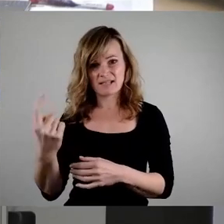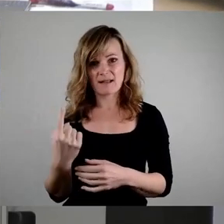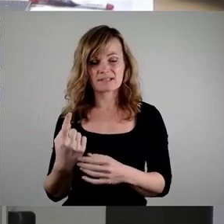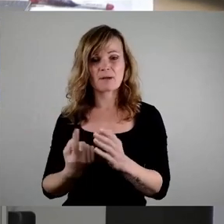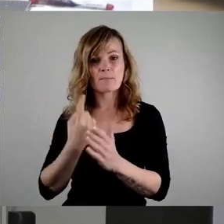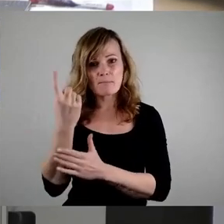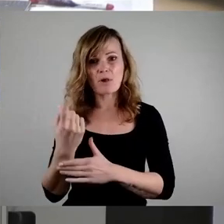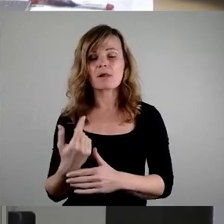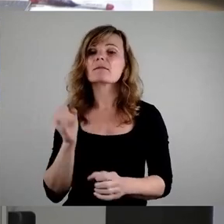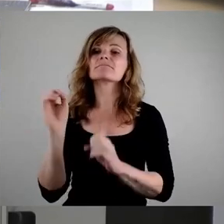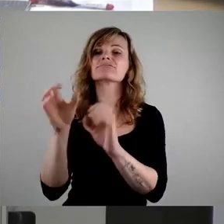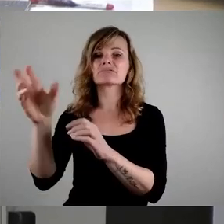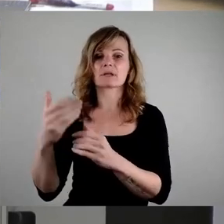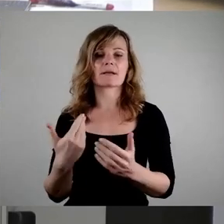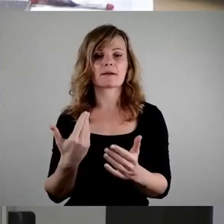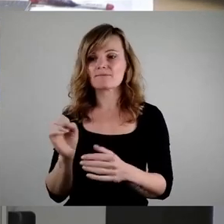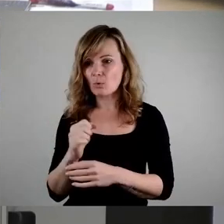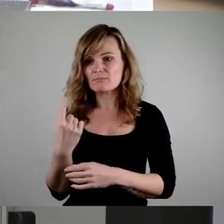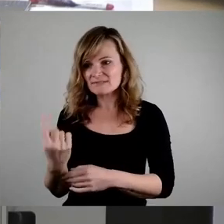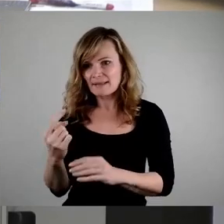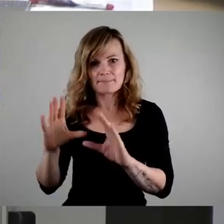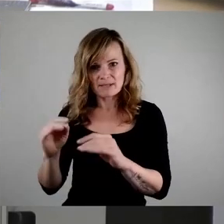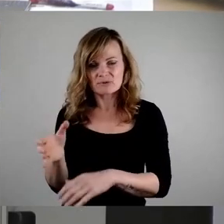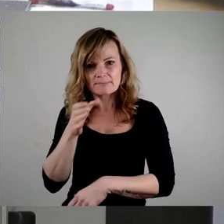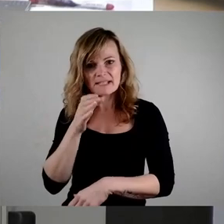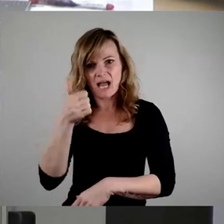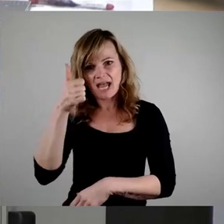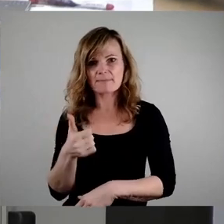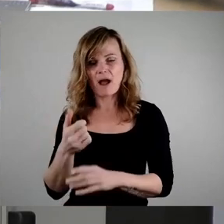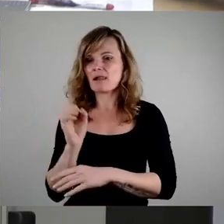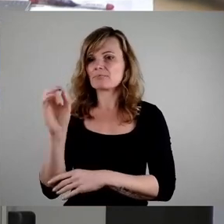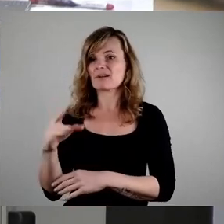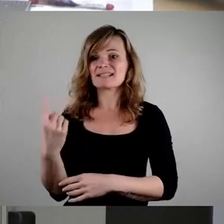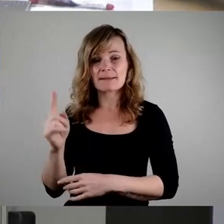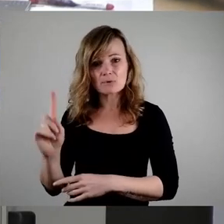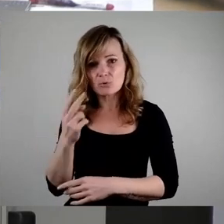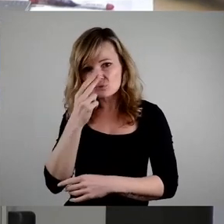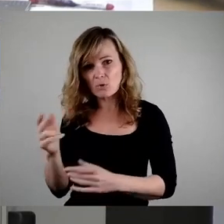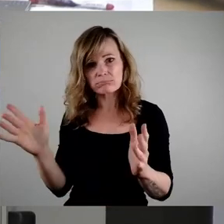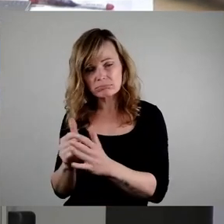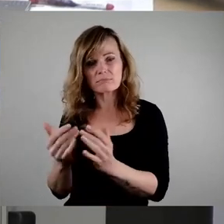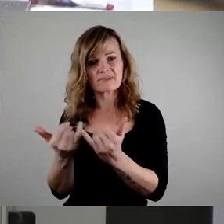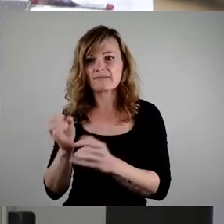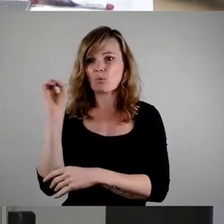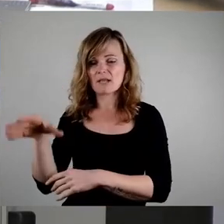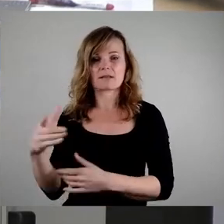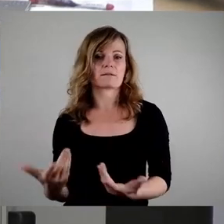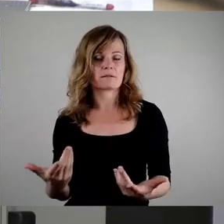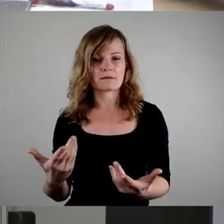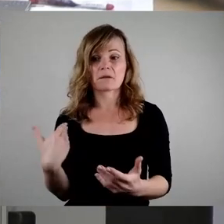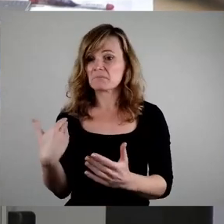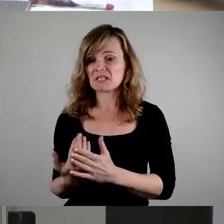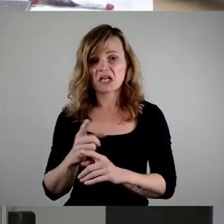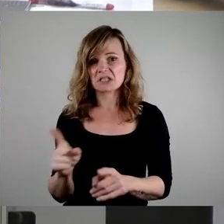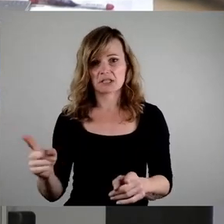zum Beispiel durch die Benutzung von Einwegbechern, der soll auch für dessen Beseitigung aufkommen. Bisher geschieht das nicht, sondern